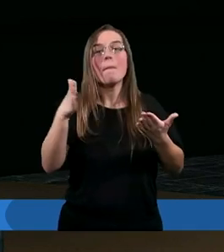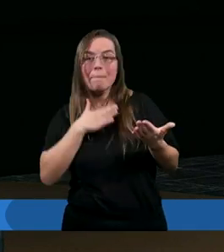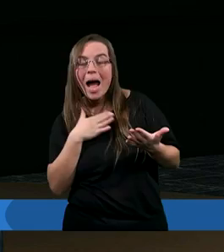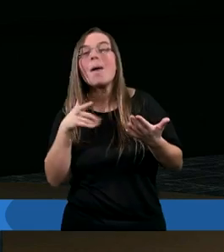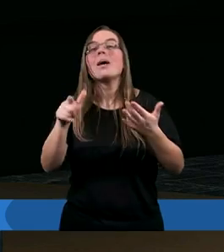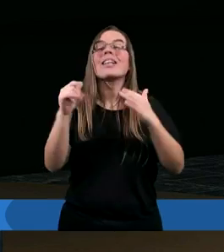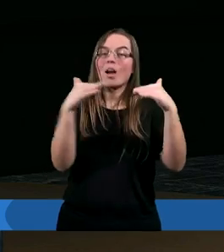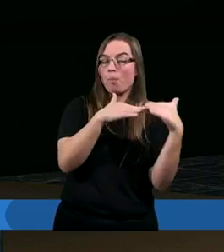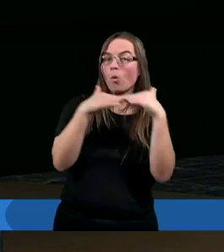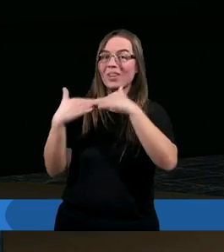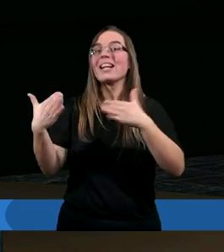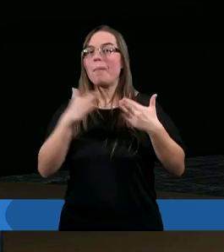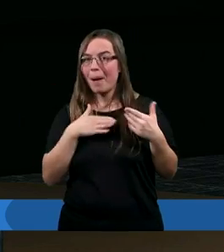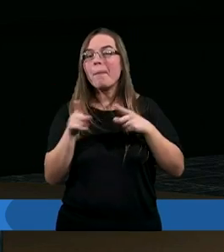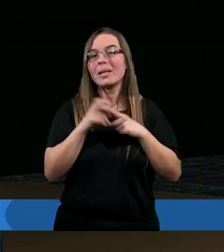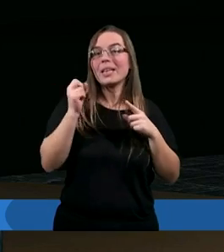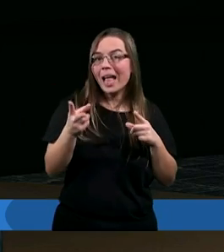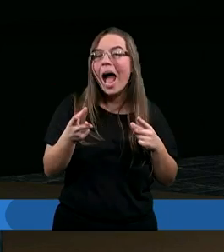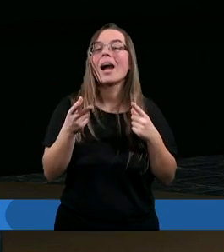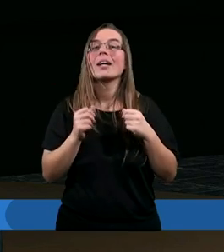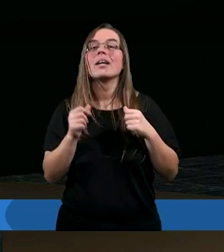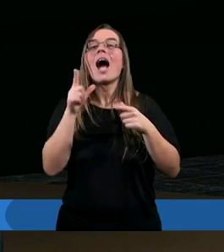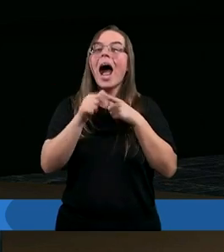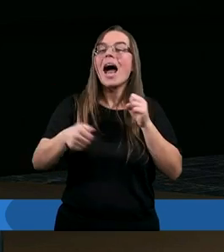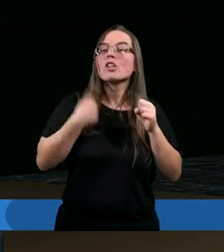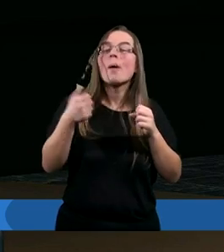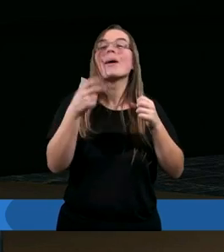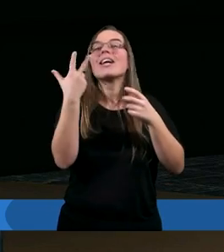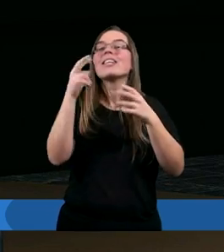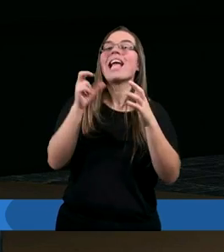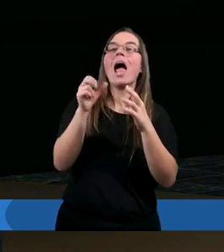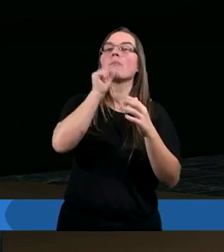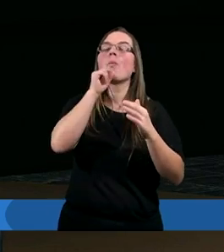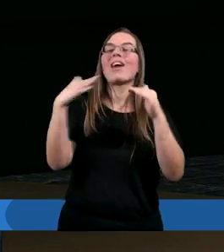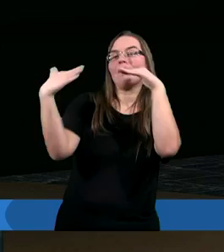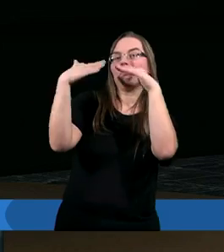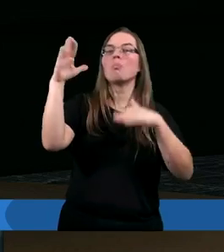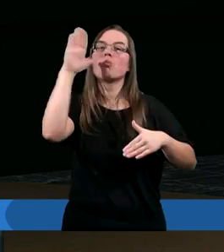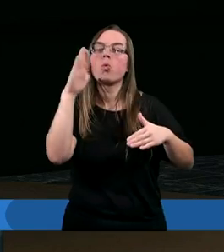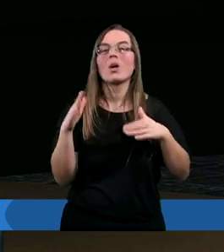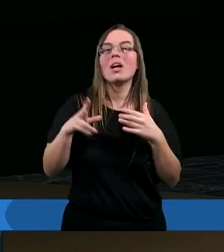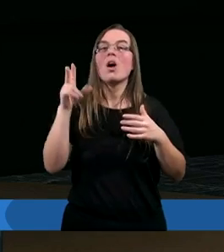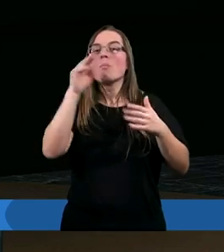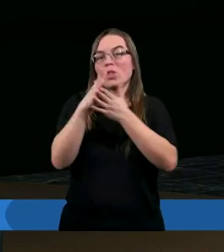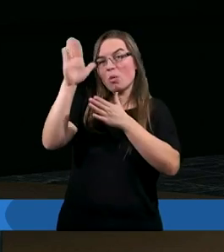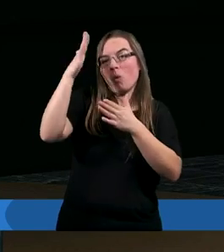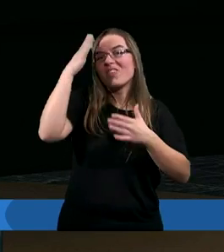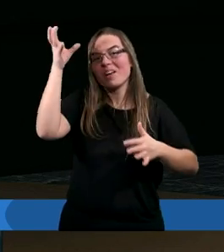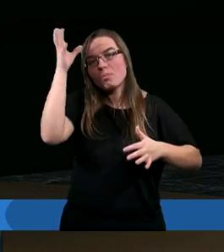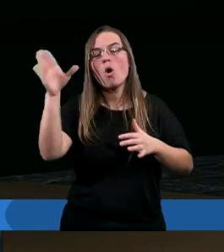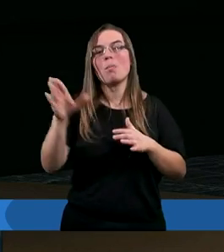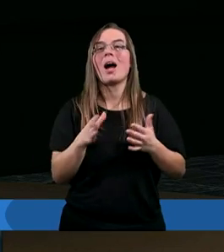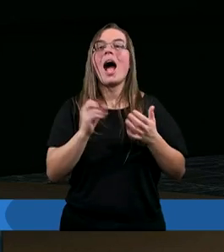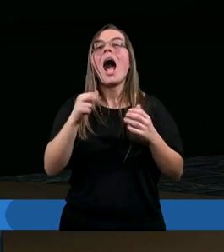i tego poznania, żeby wchodzić w kompetencję Boga, który jest jedyny, żeby to wszystko